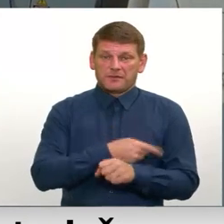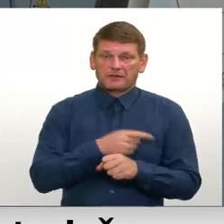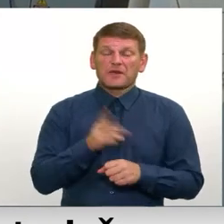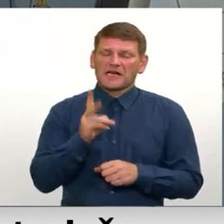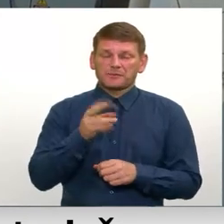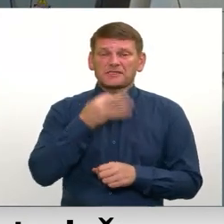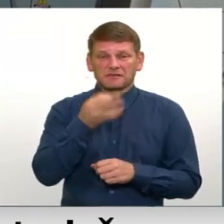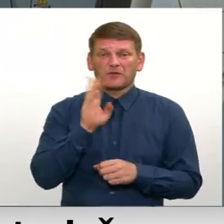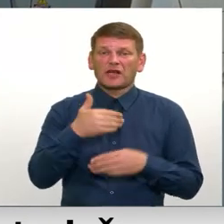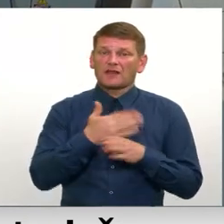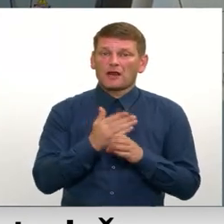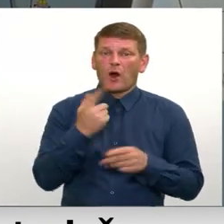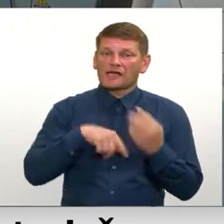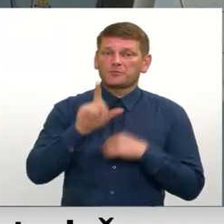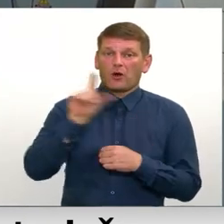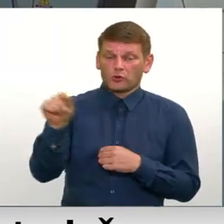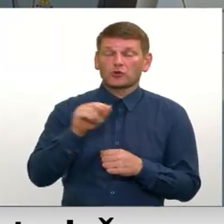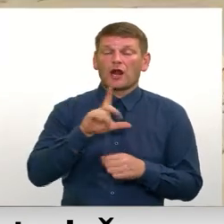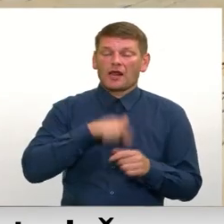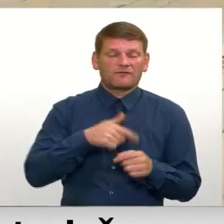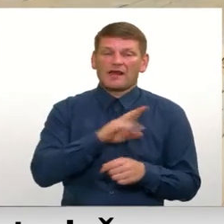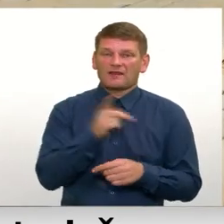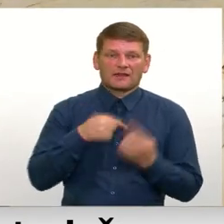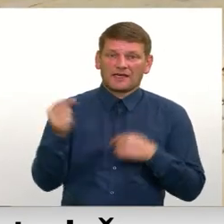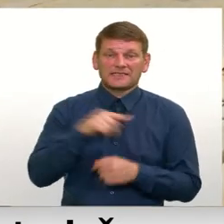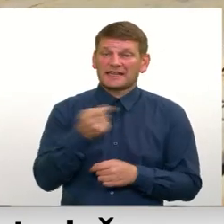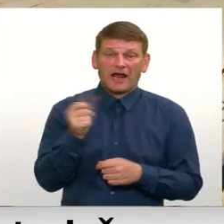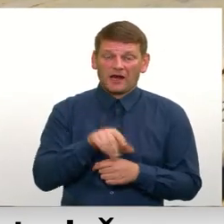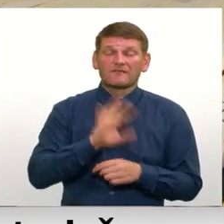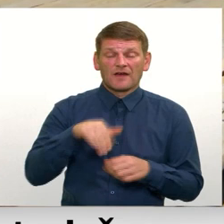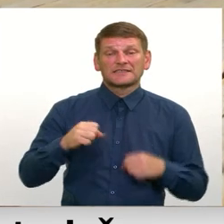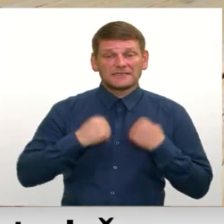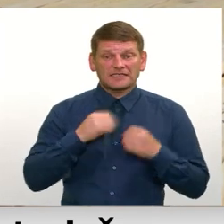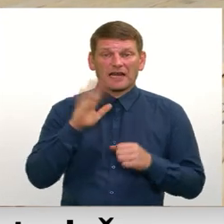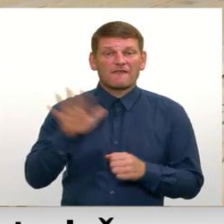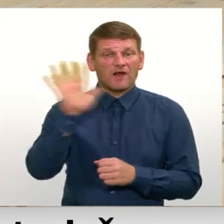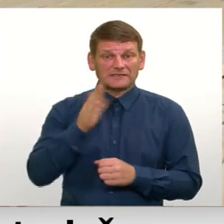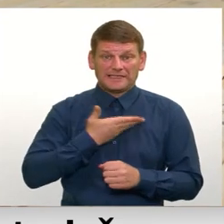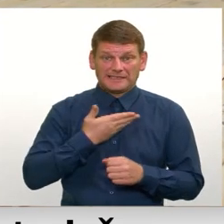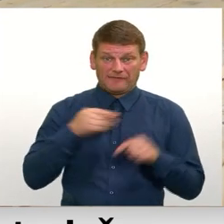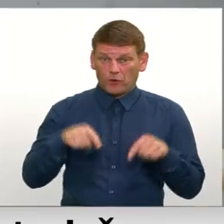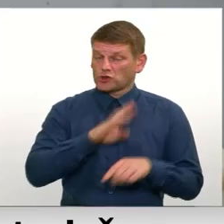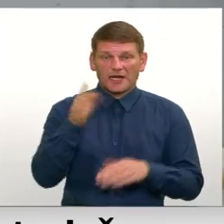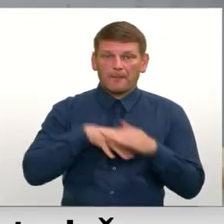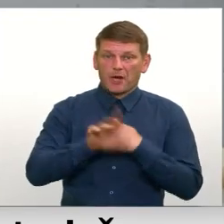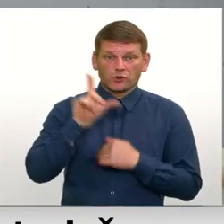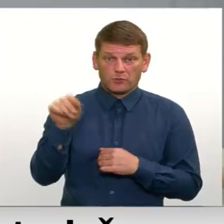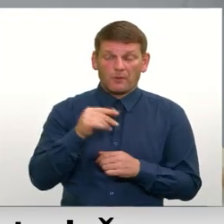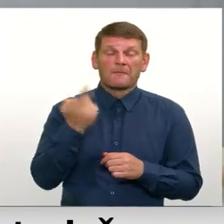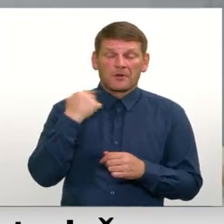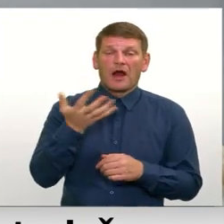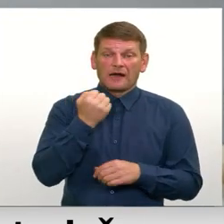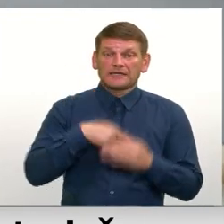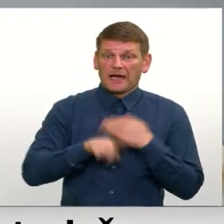gan lēž, ka daļu aizbraukušo Latvijā neatgriezīsies nekad, taču var censties, lai valstī dzīvojošie nebrauc prom. Pērna ar